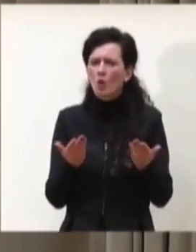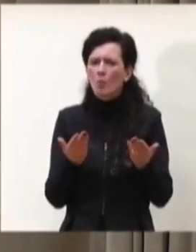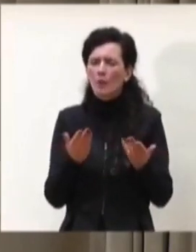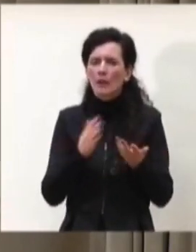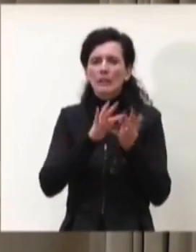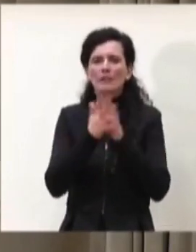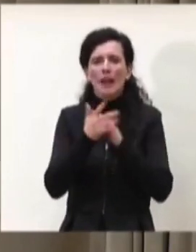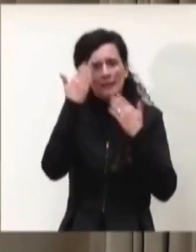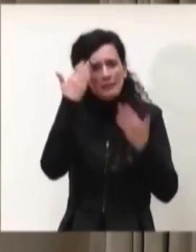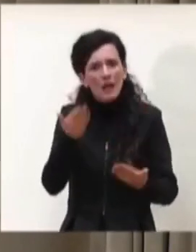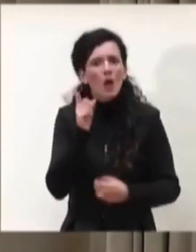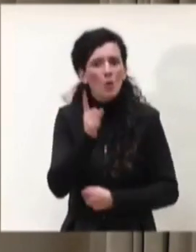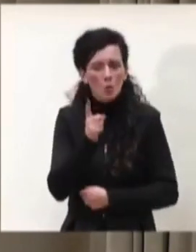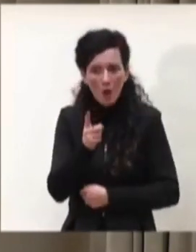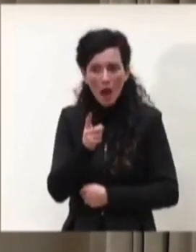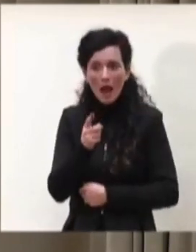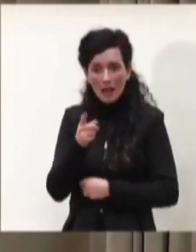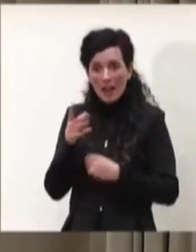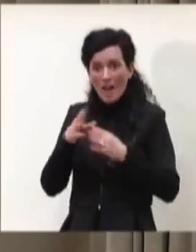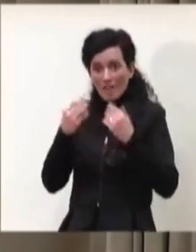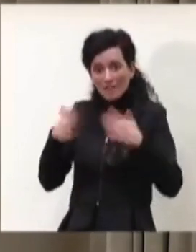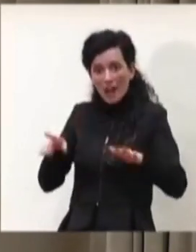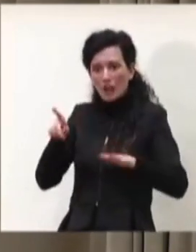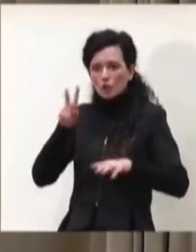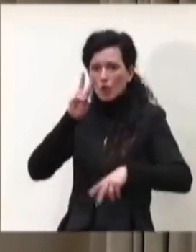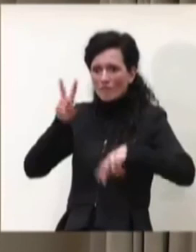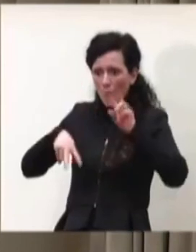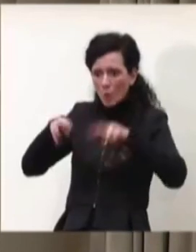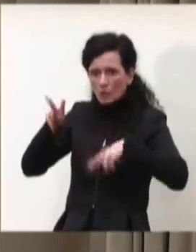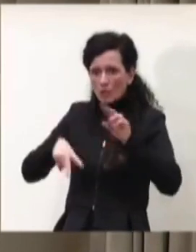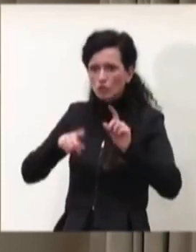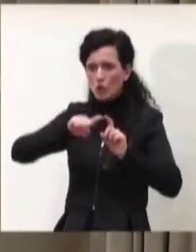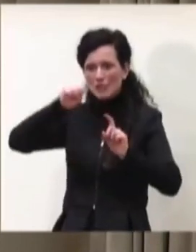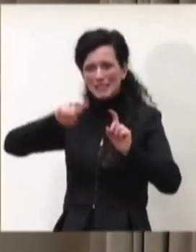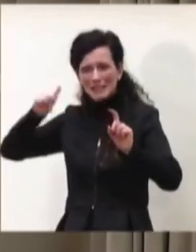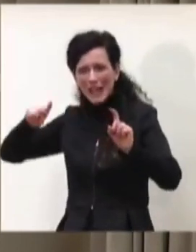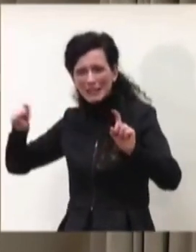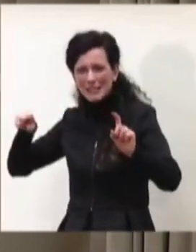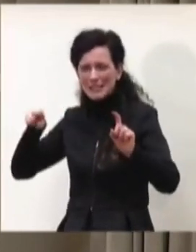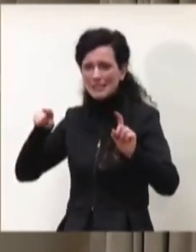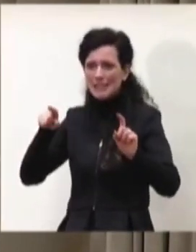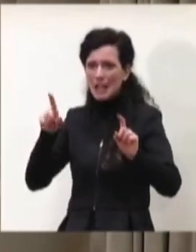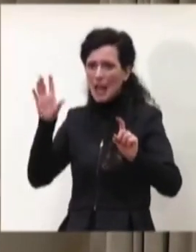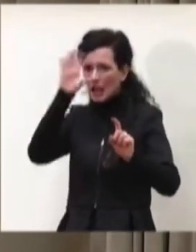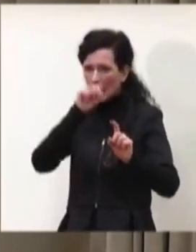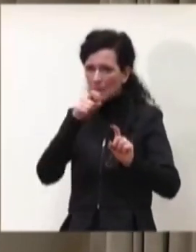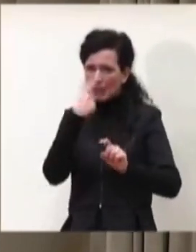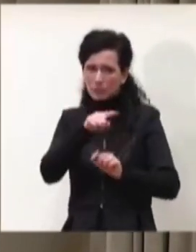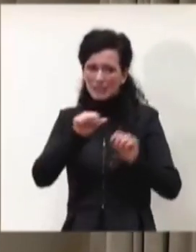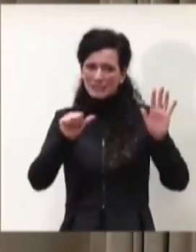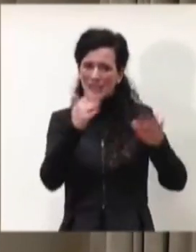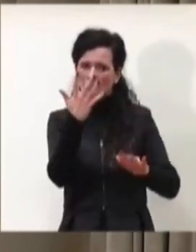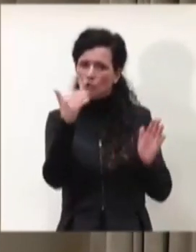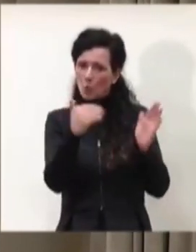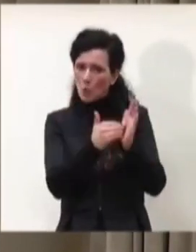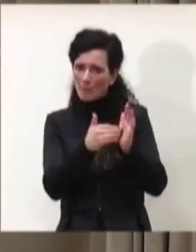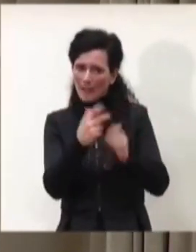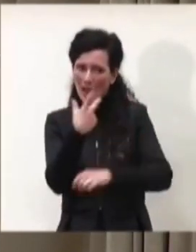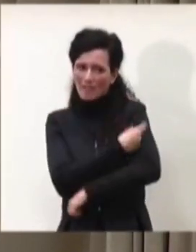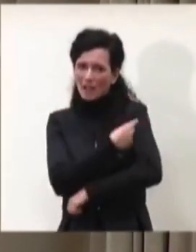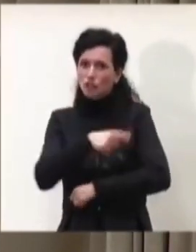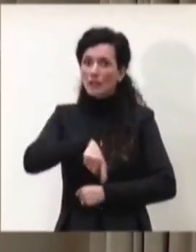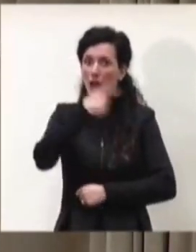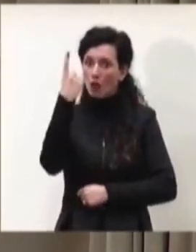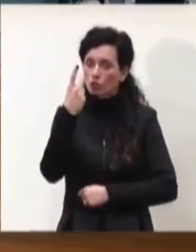capire se può andare ad incidere a diminuire quindi quella media dei 65 mila vaccini al giorno